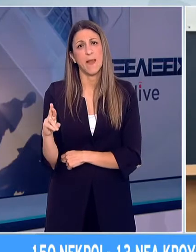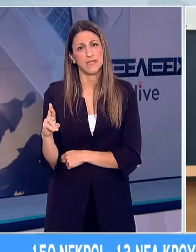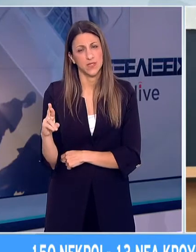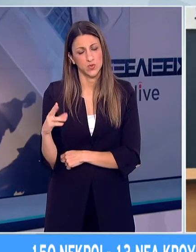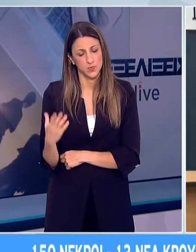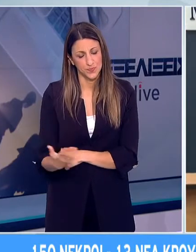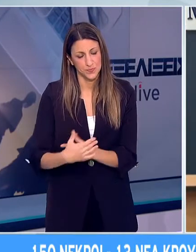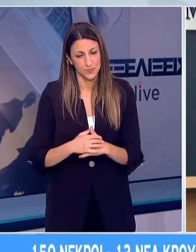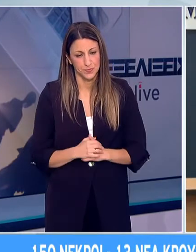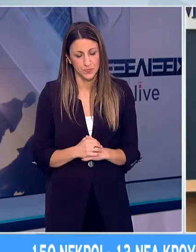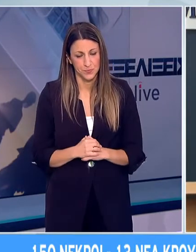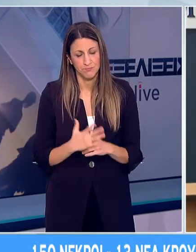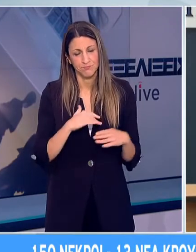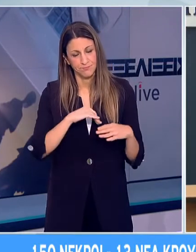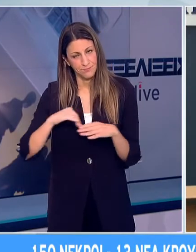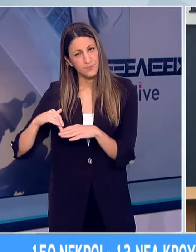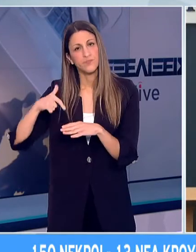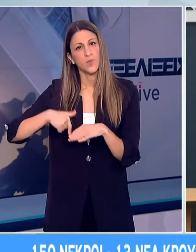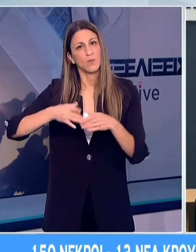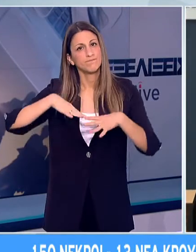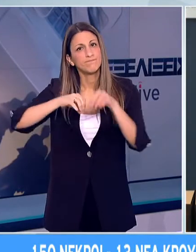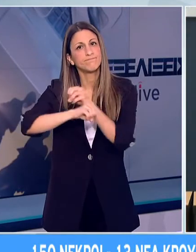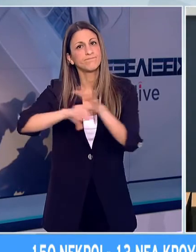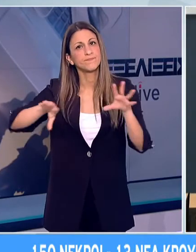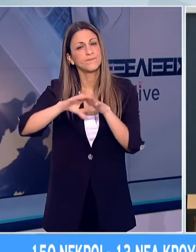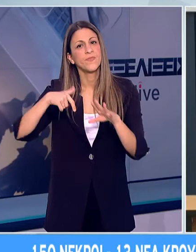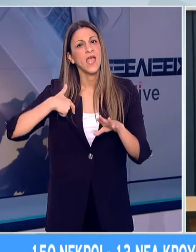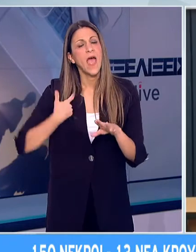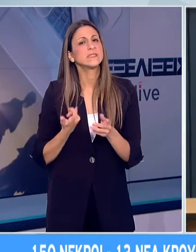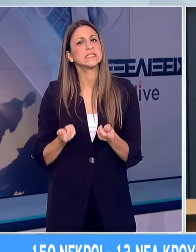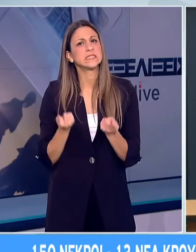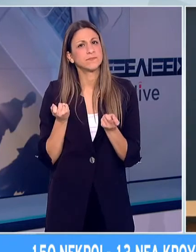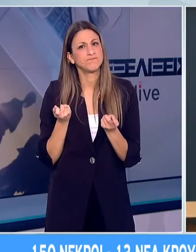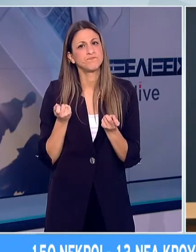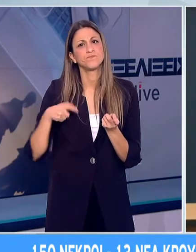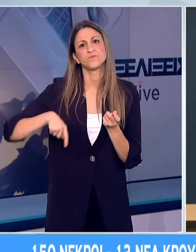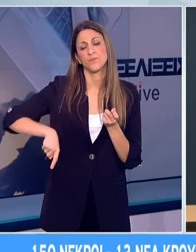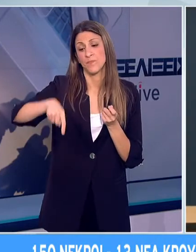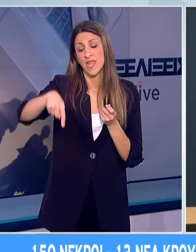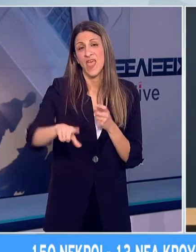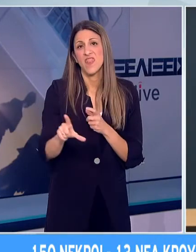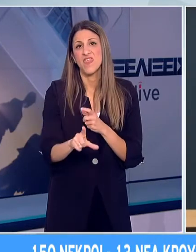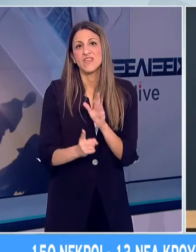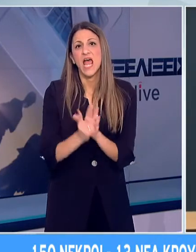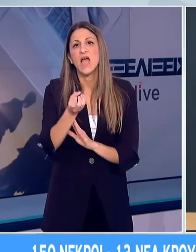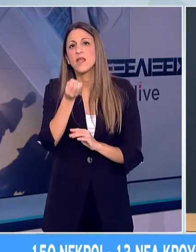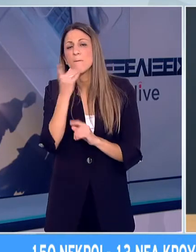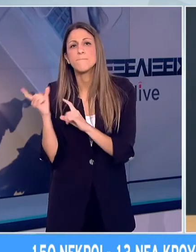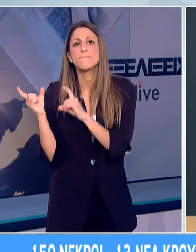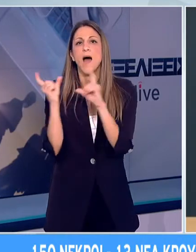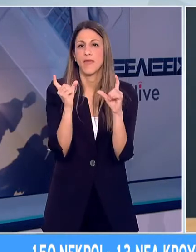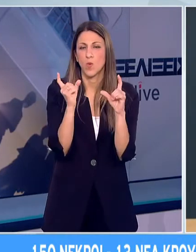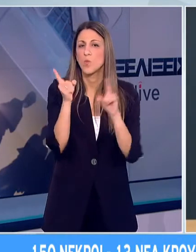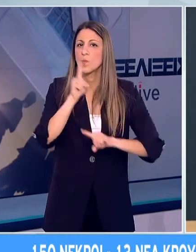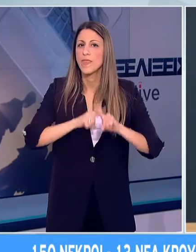Κυρίες και κύριοι, σας γνωρίζουμε τις δραστηριότητες των οικονομικών φορέων που επανακινούν τη Δευτέρα 11 Μαΐου και τους κανόνες